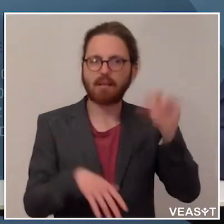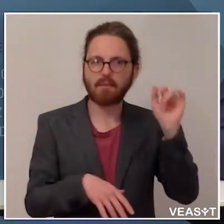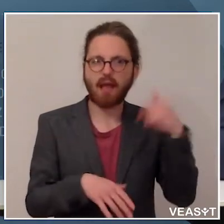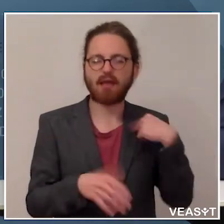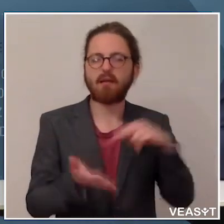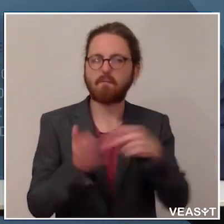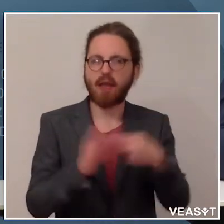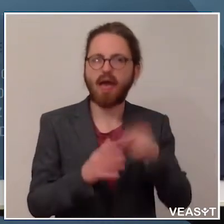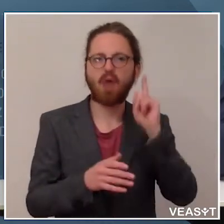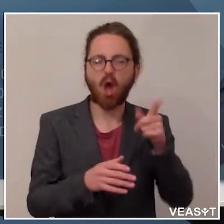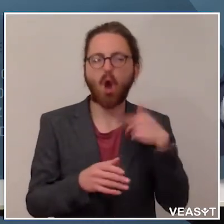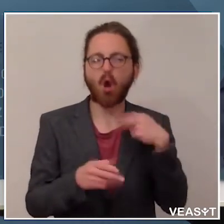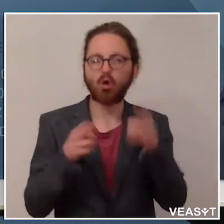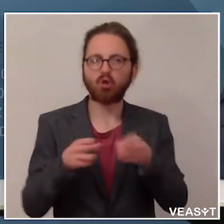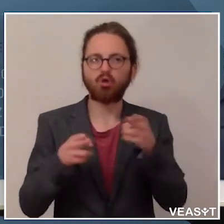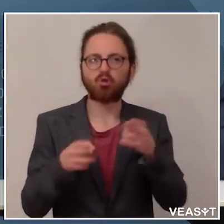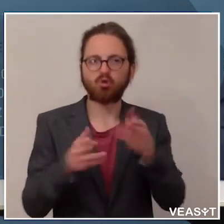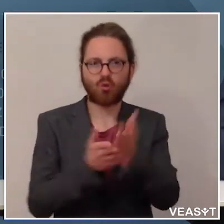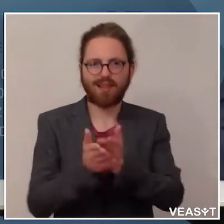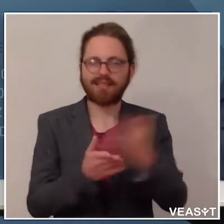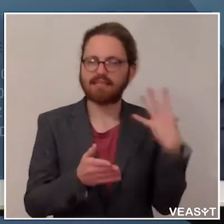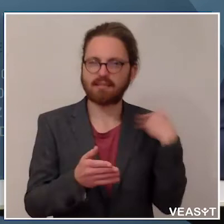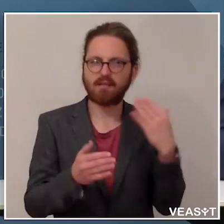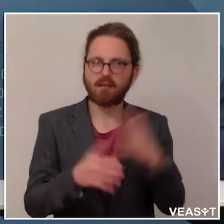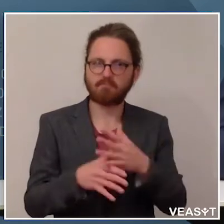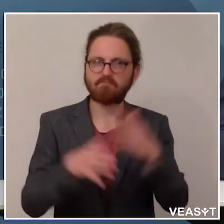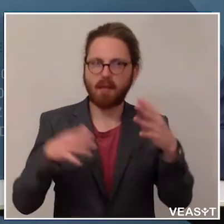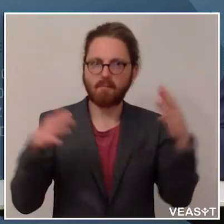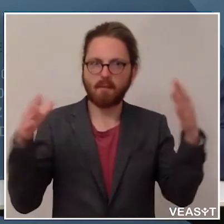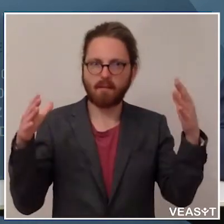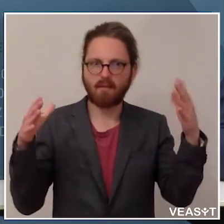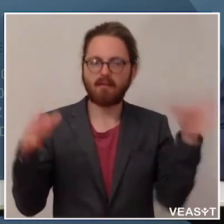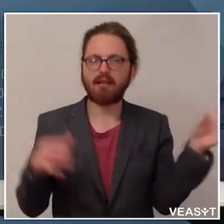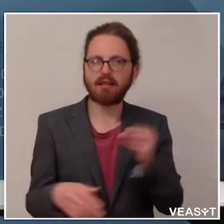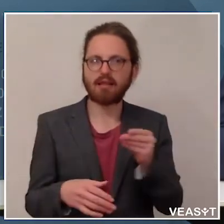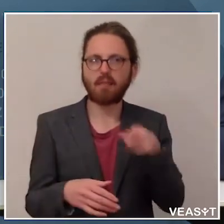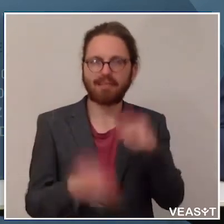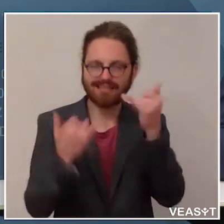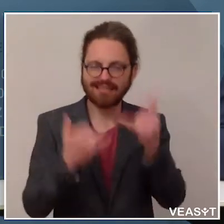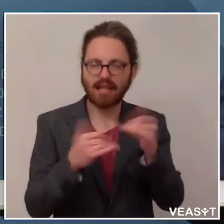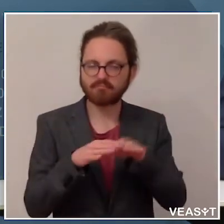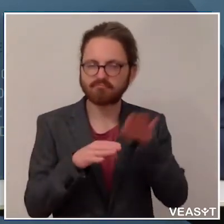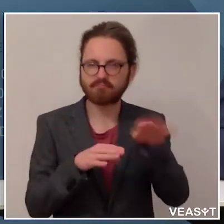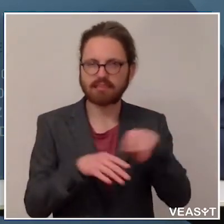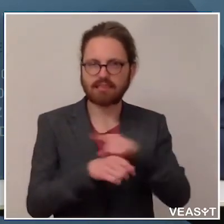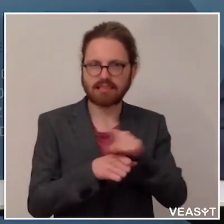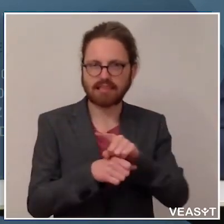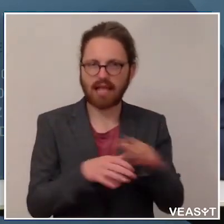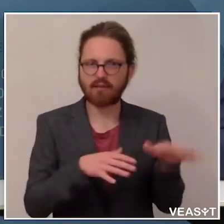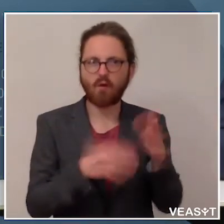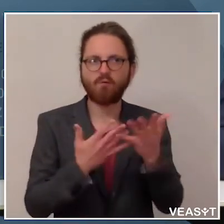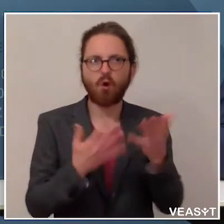Zugdienste kontinuierlich wieder hoch zu fahren, damit eben jetzt in der Phase, wo mehr Betriebe